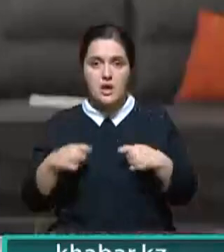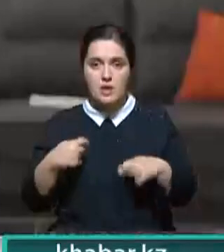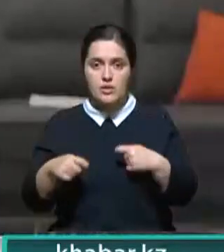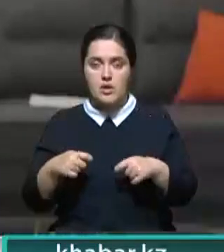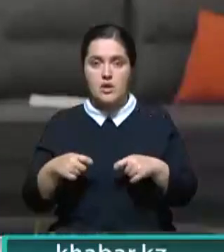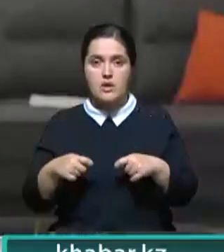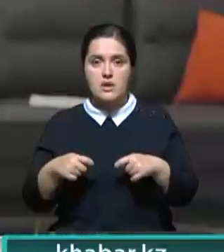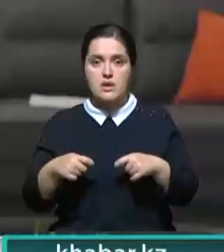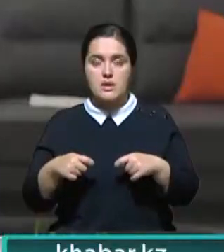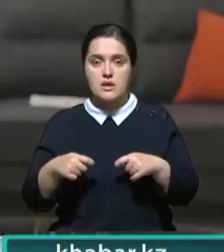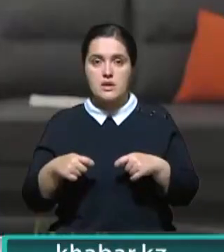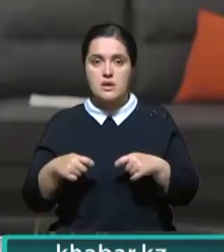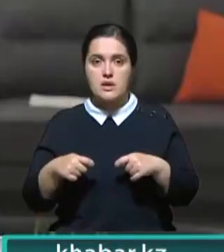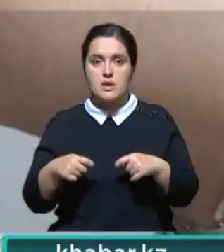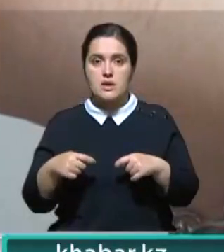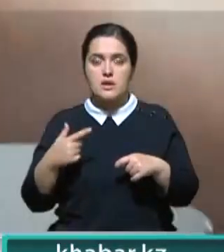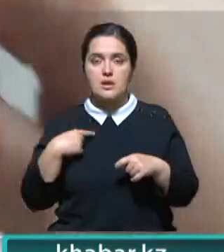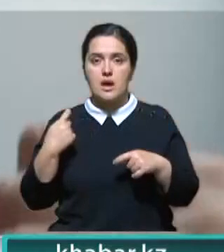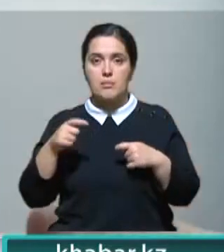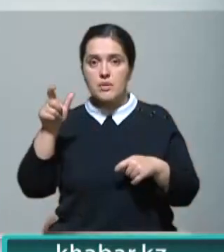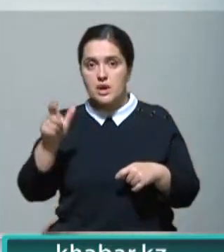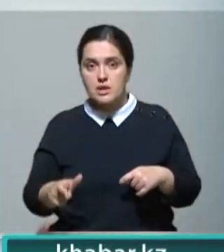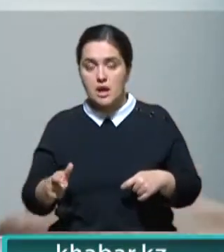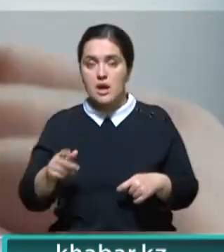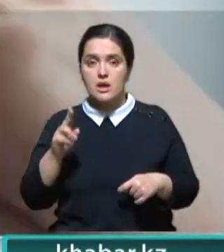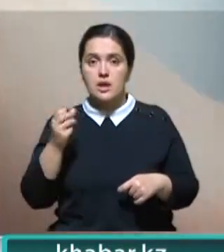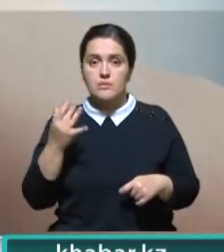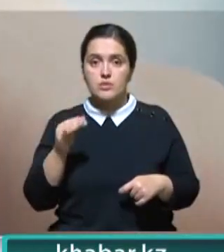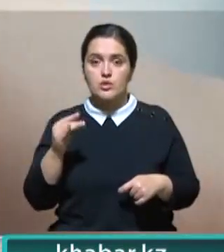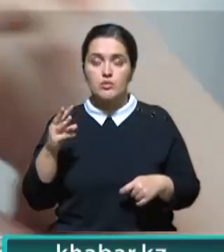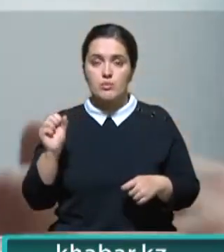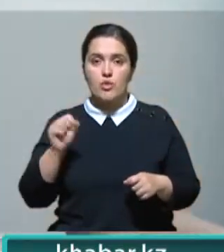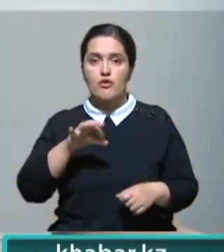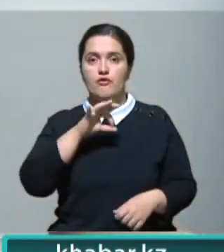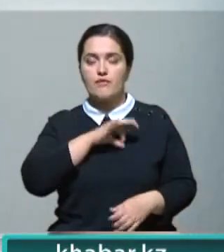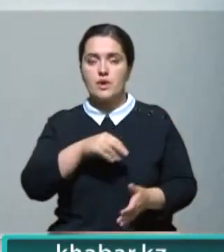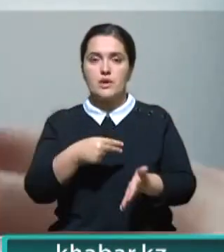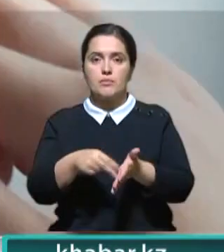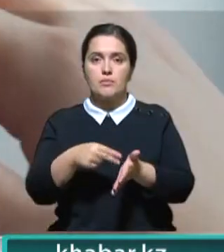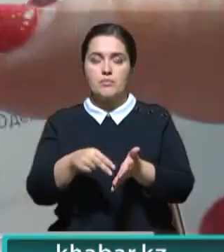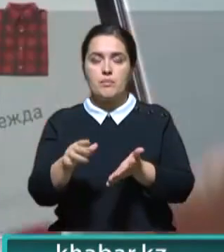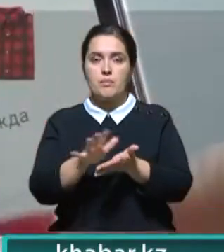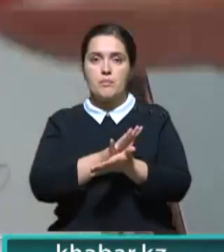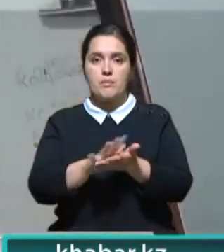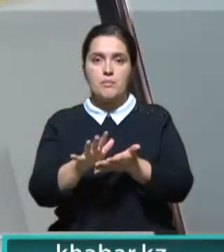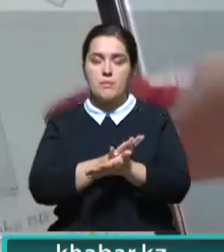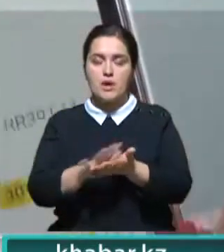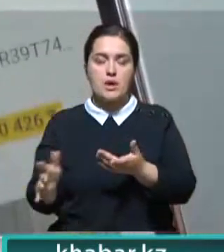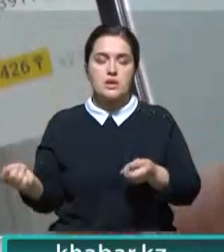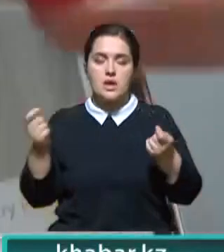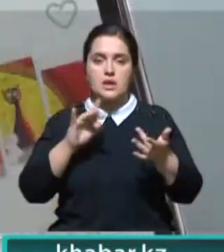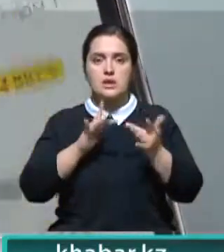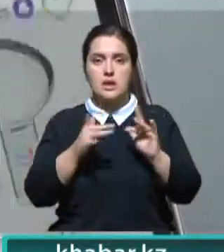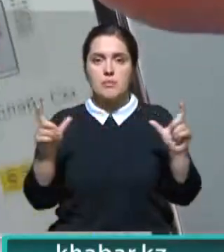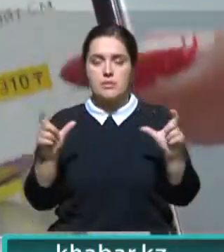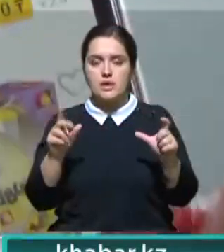складскую программу, наших продавцов. Во время Каспий Жума можно сделать выгодные покупки с бесплатной доставкой в интернет-магазине